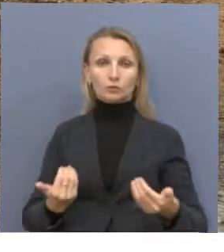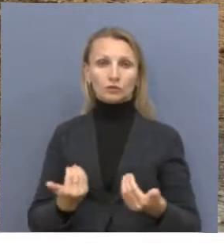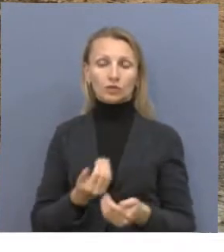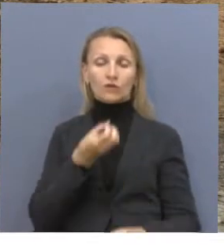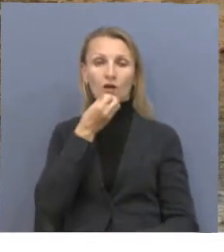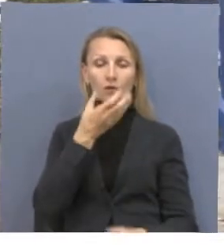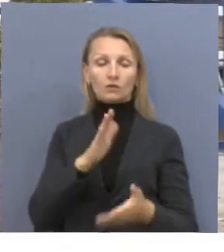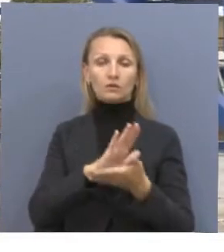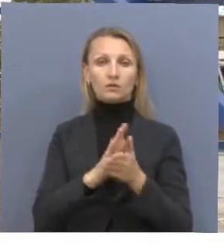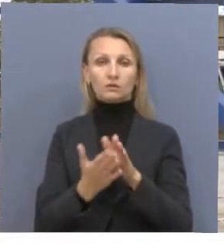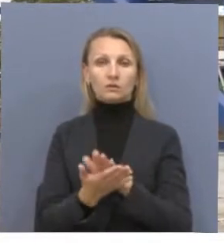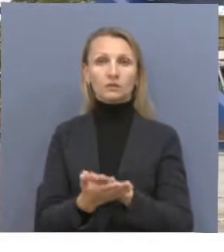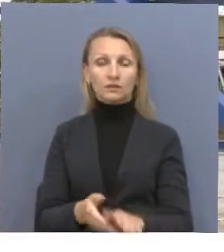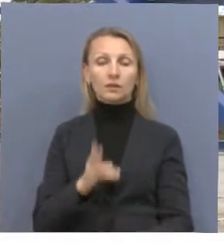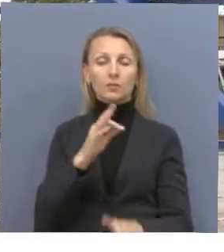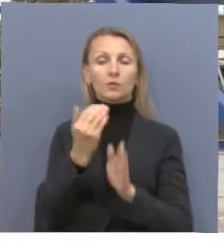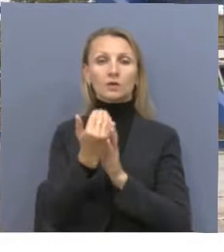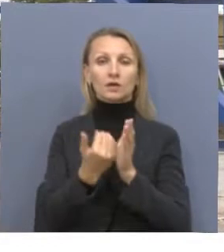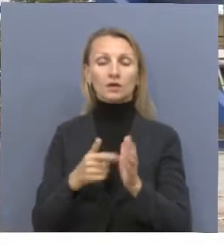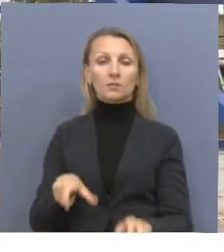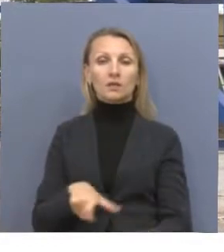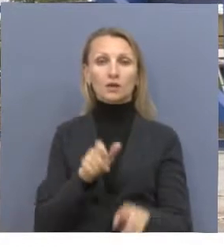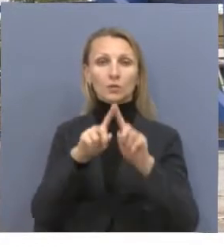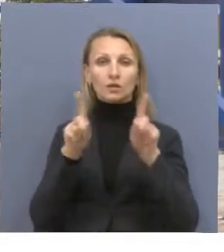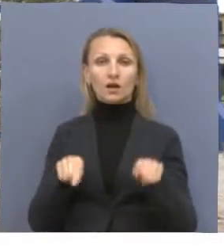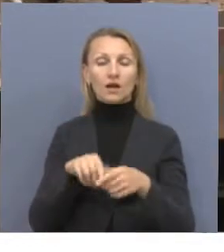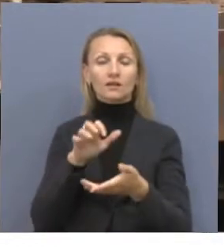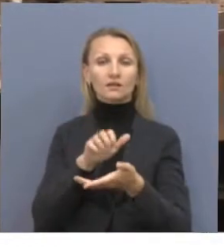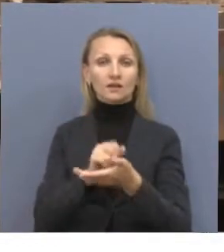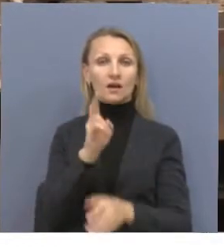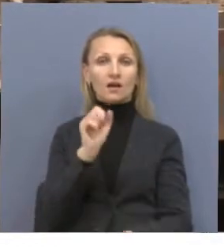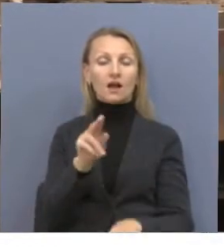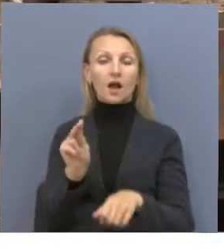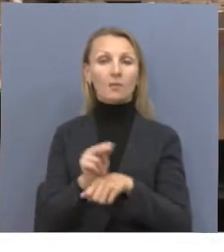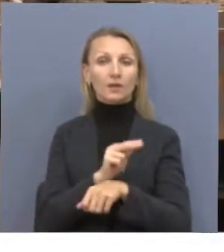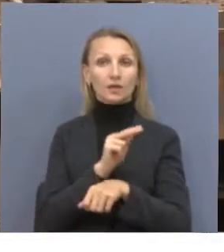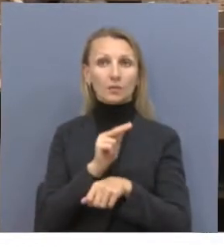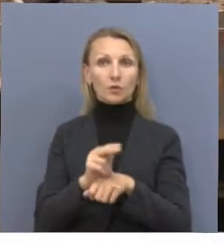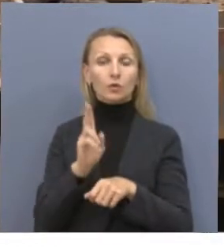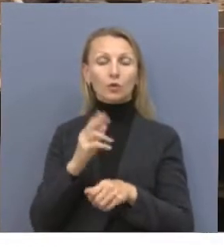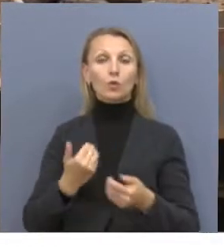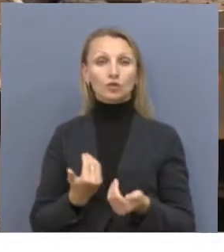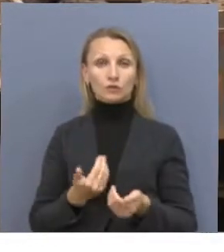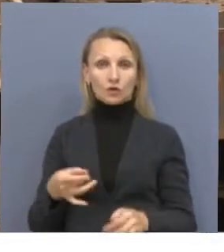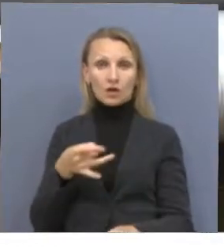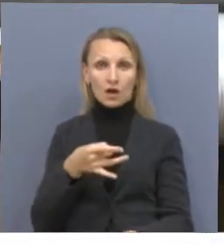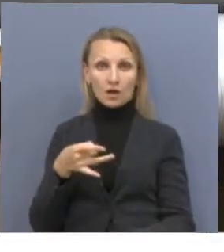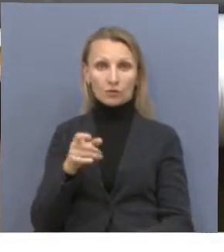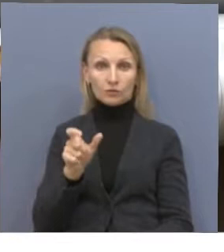условиях. В рамках программы дорожная карта занятости капитальному ремонту привлекаются и жители района.